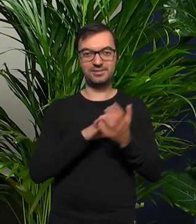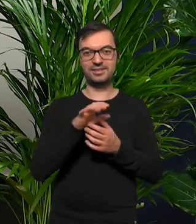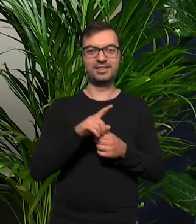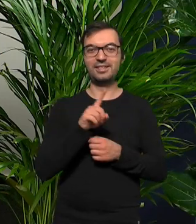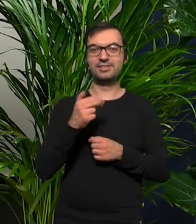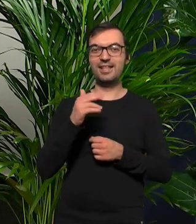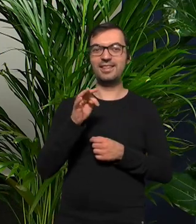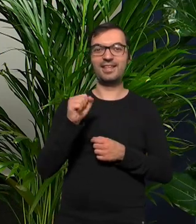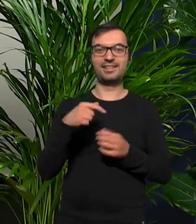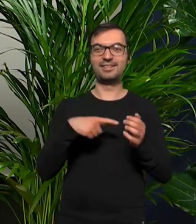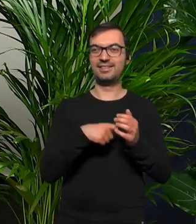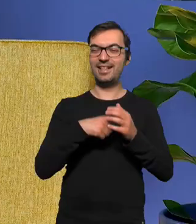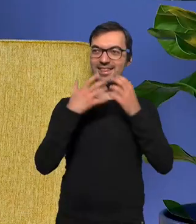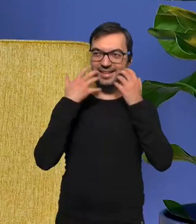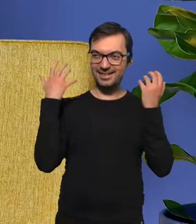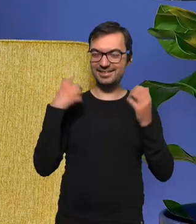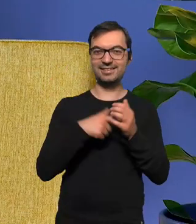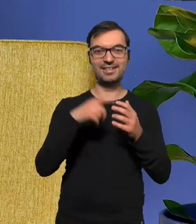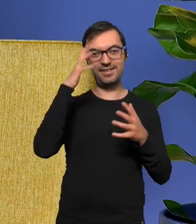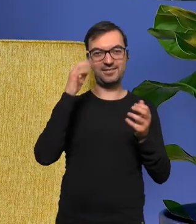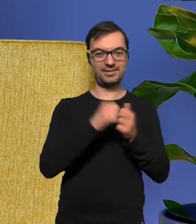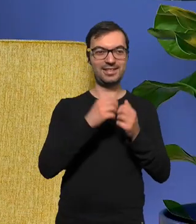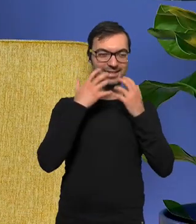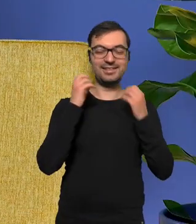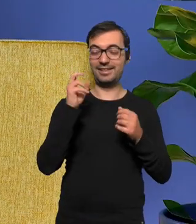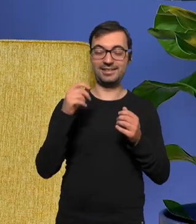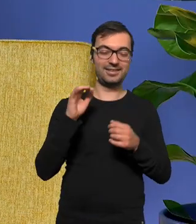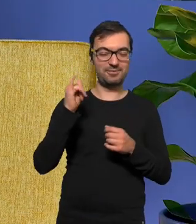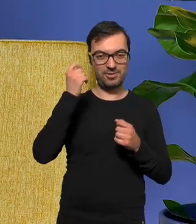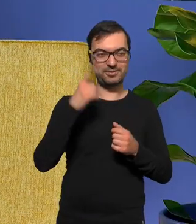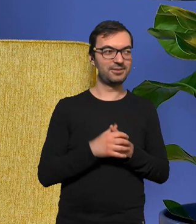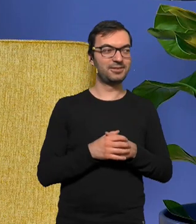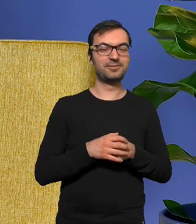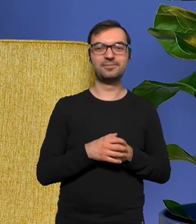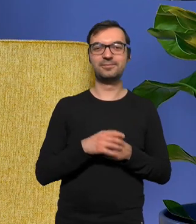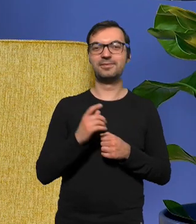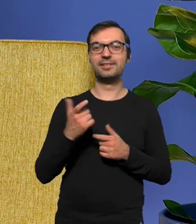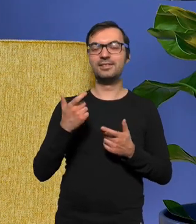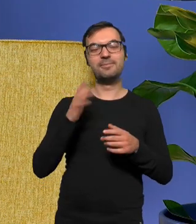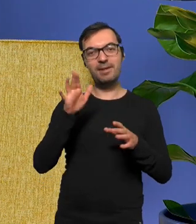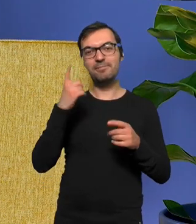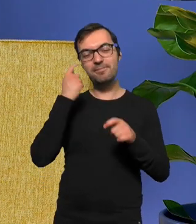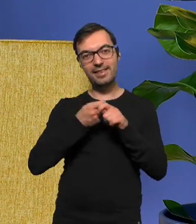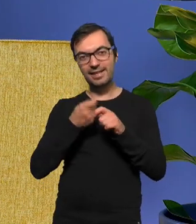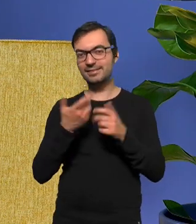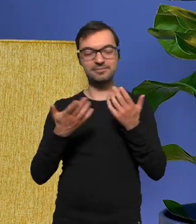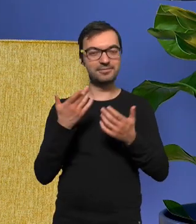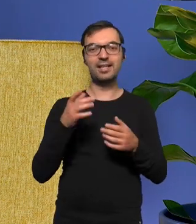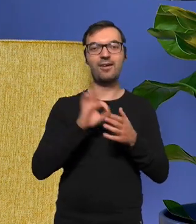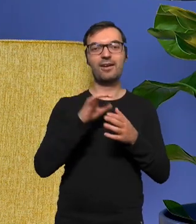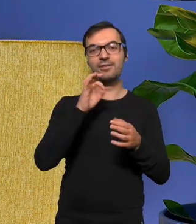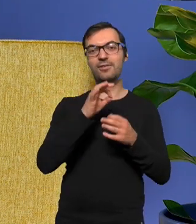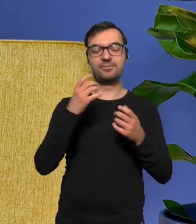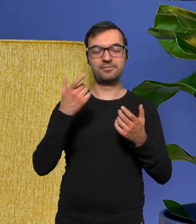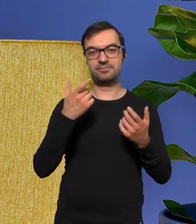to jest Żaneta ja wiem, to jest Żaneta od Tygrysów to Żaneta, która wymyśliła i Tygrysy oczywiście tak dziękujesz, ale czy masz coś za złe? ludziom sytuacji światu nawiązując do